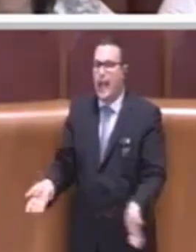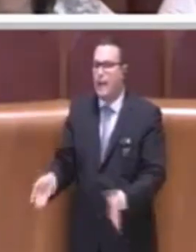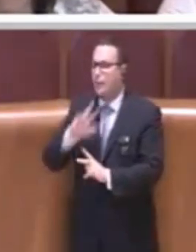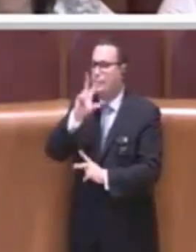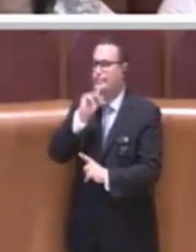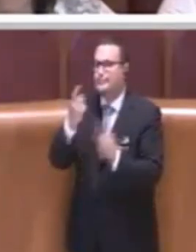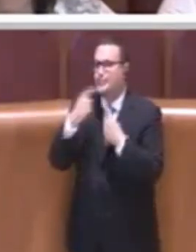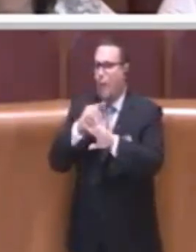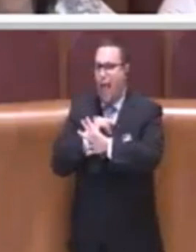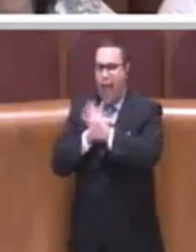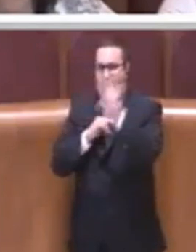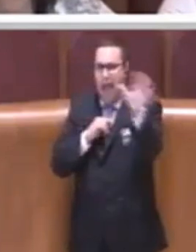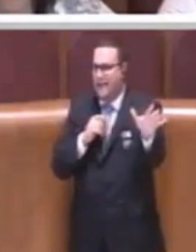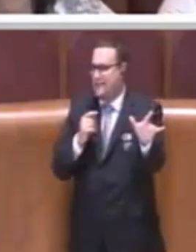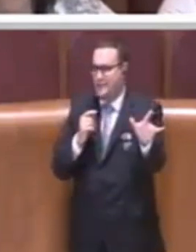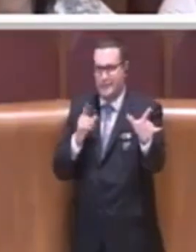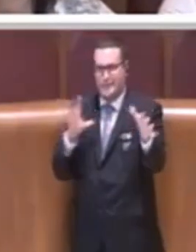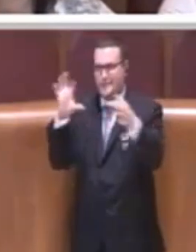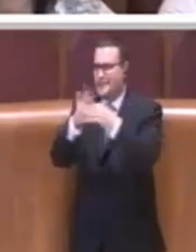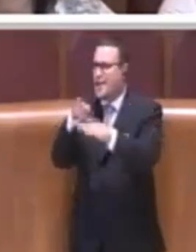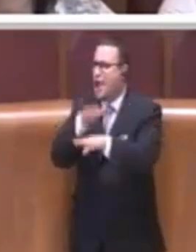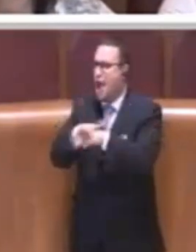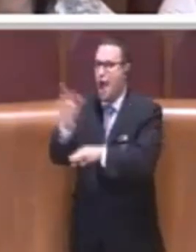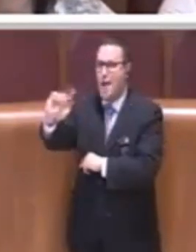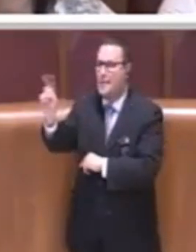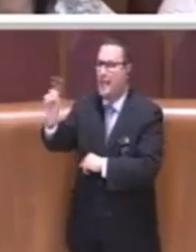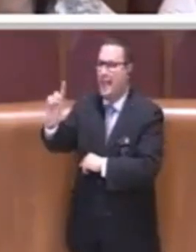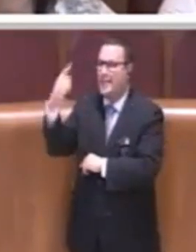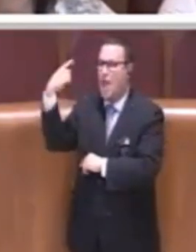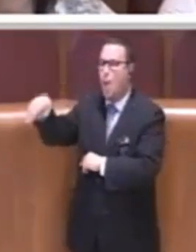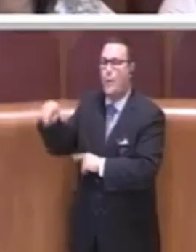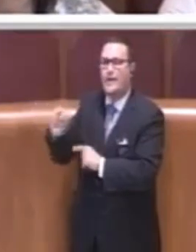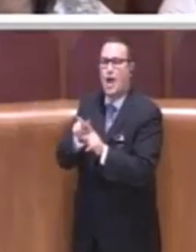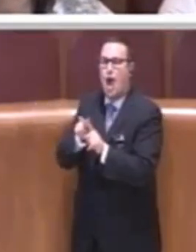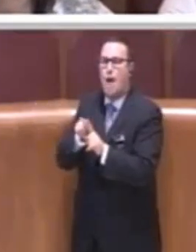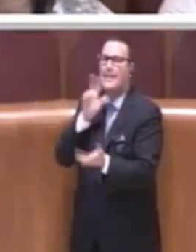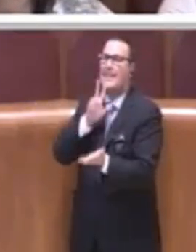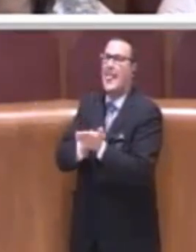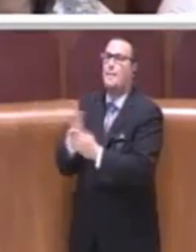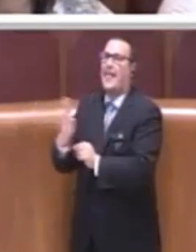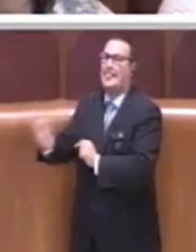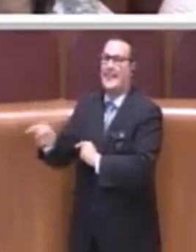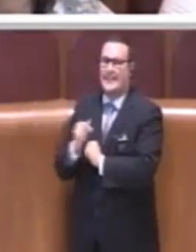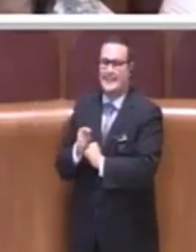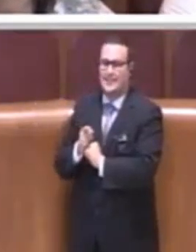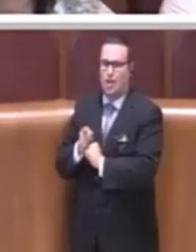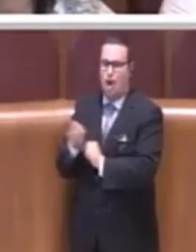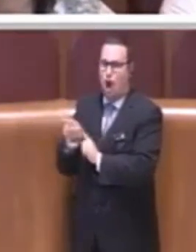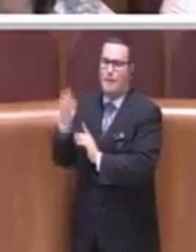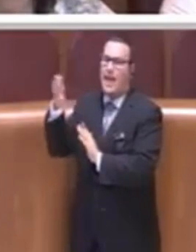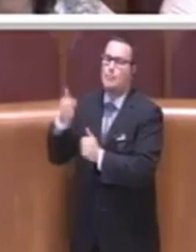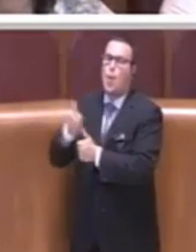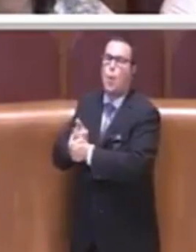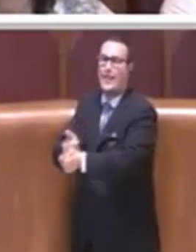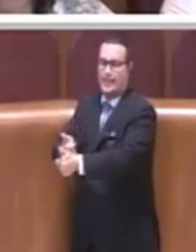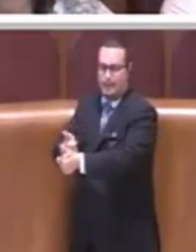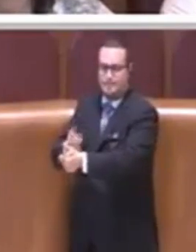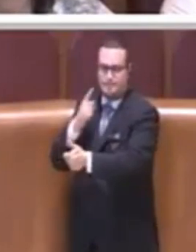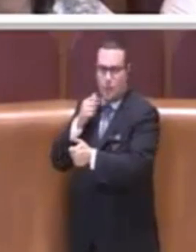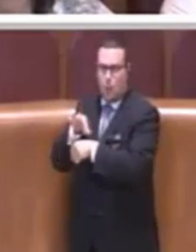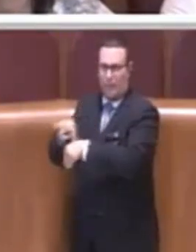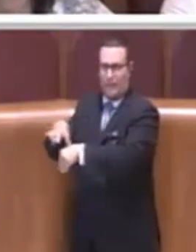altro discorso che non compete queste linee di indirizzo. Quindi noi dobbiamo fare in modo che